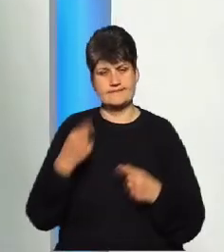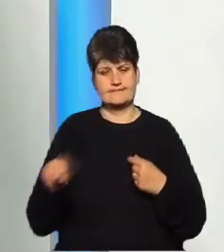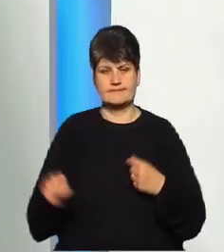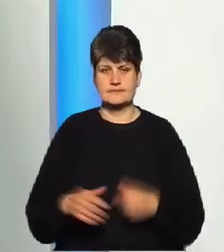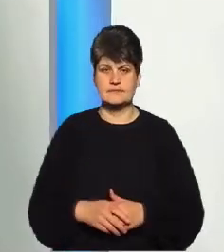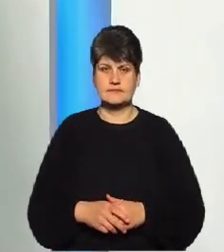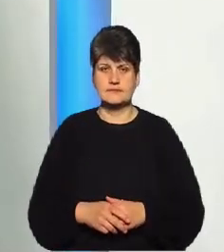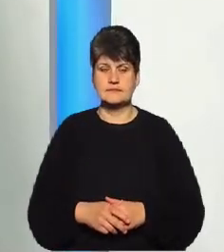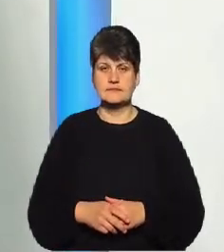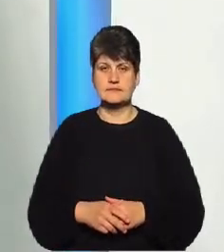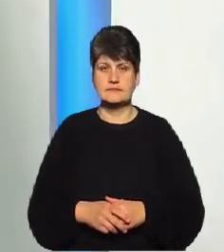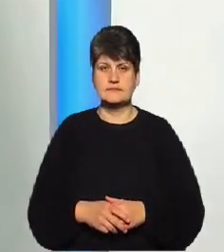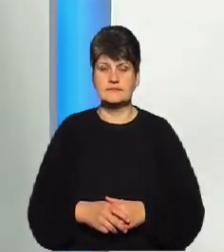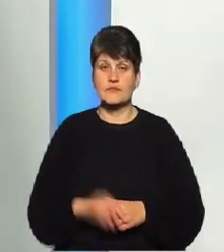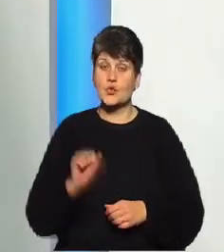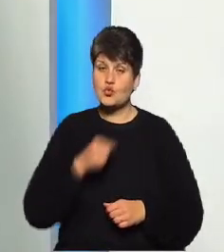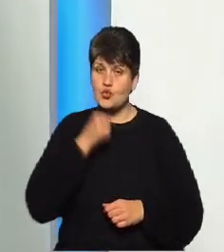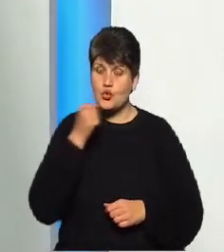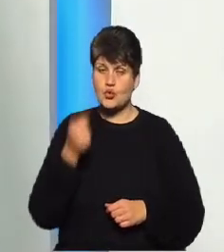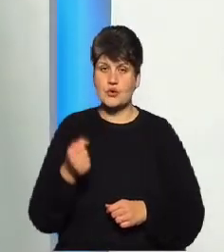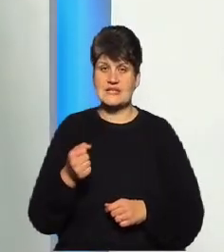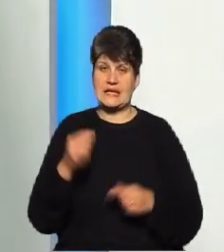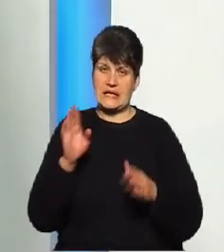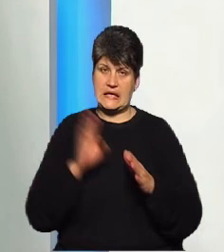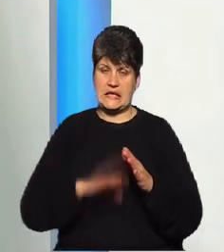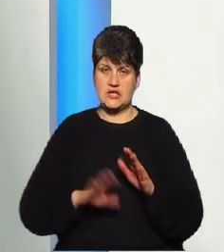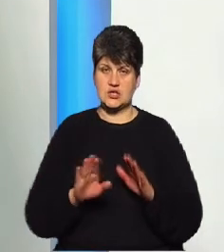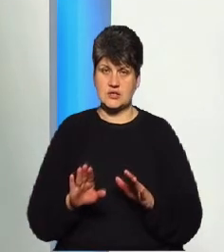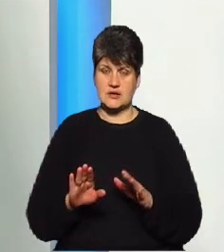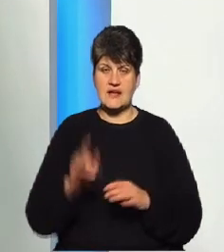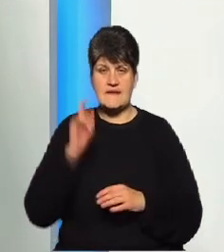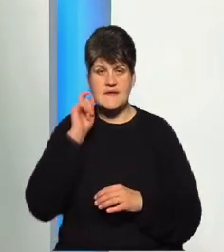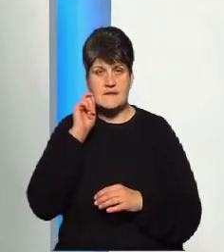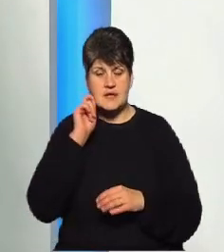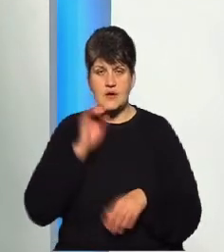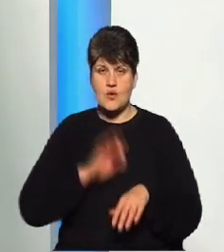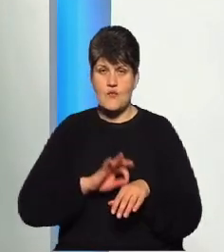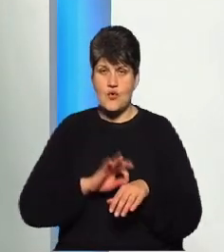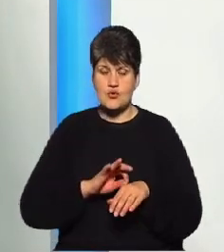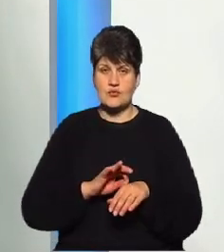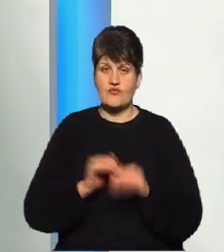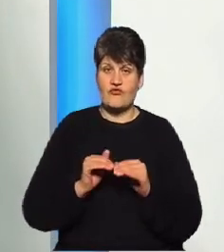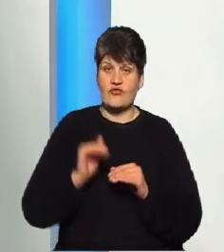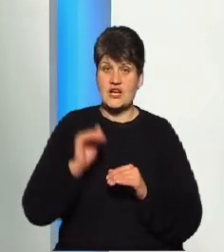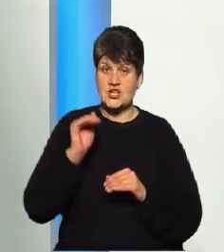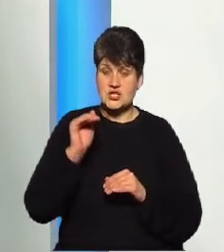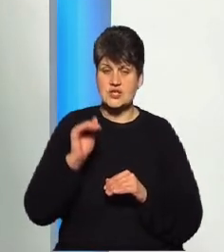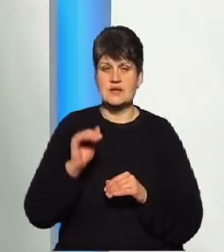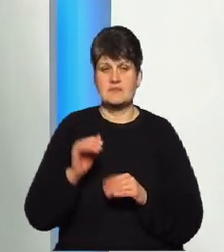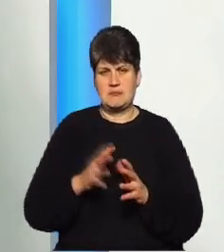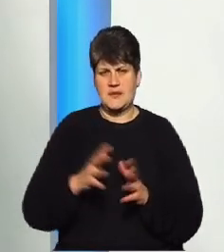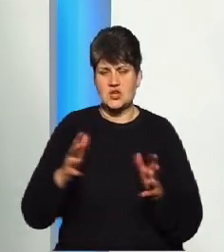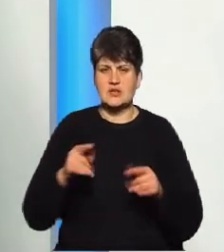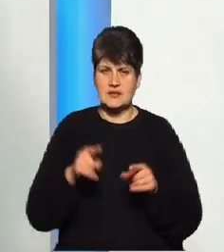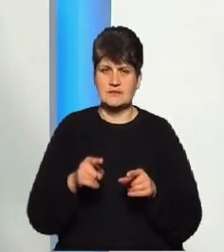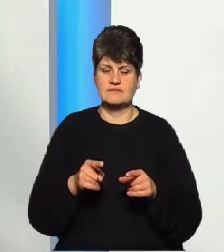У дорослих набагато гірше. Чим вік хворого вищий, тим безперечно, що він є важчий. Хоча останній